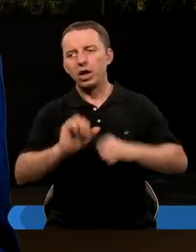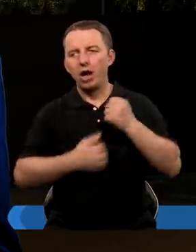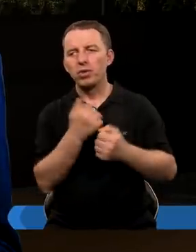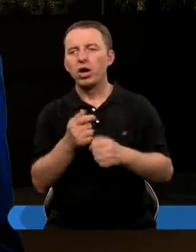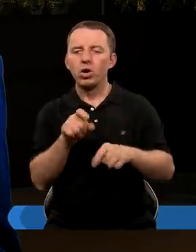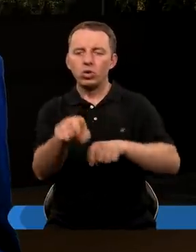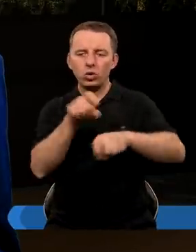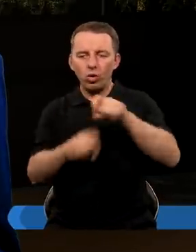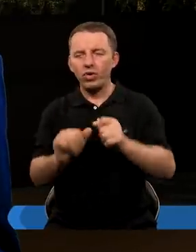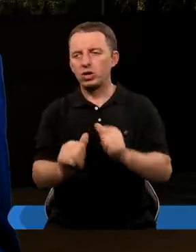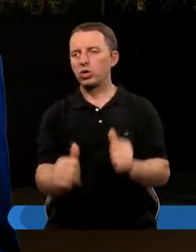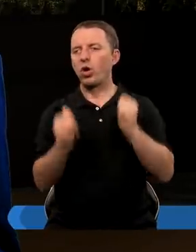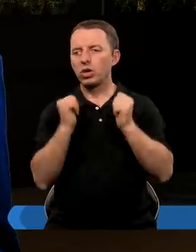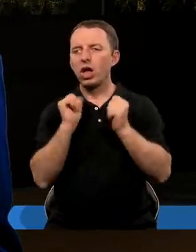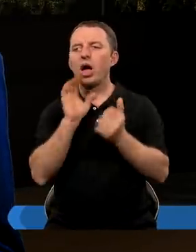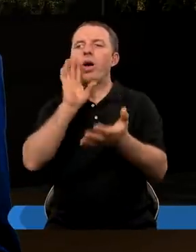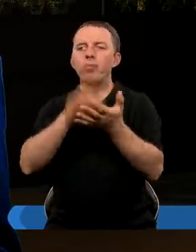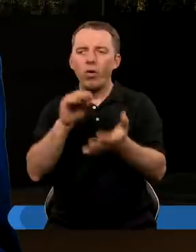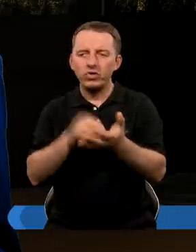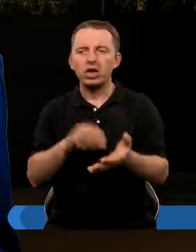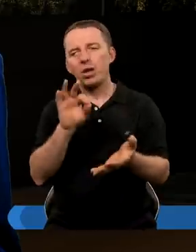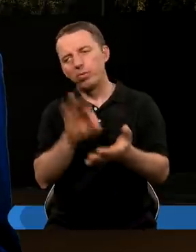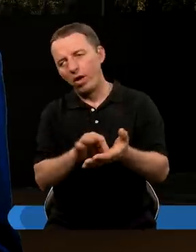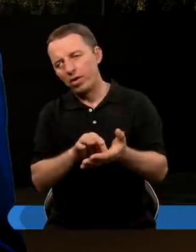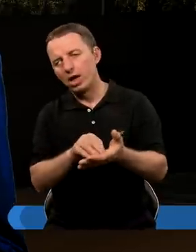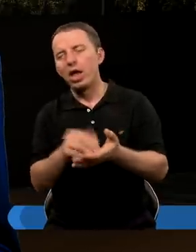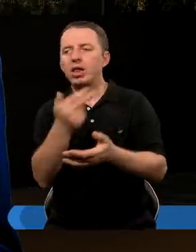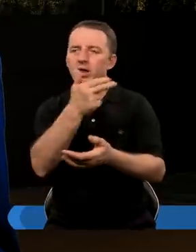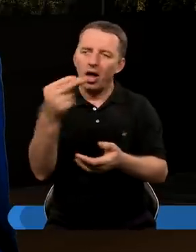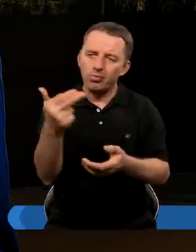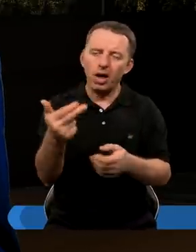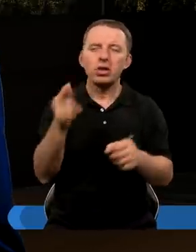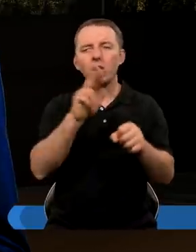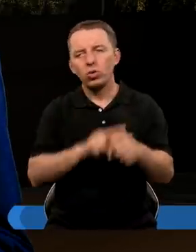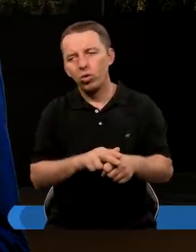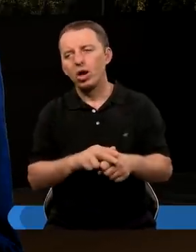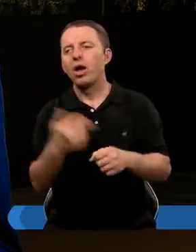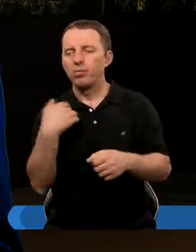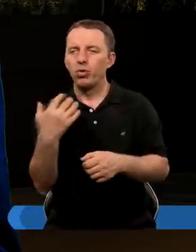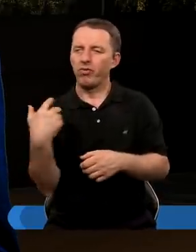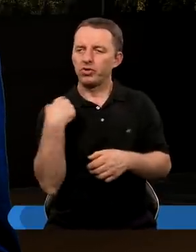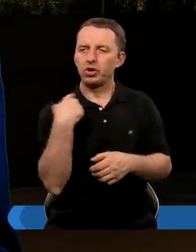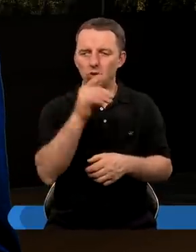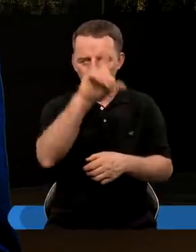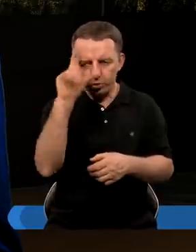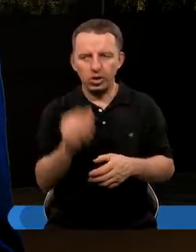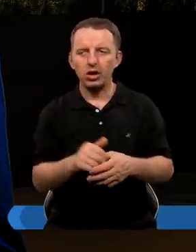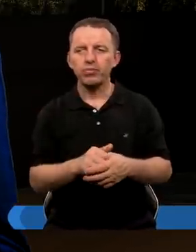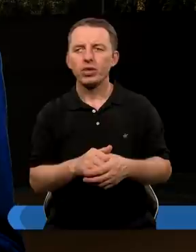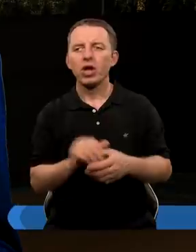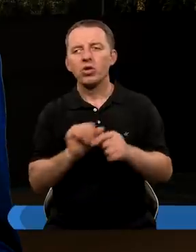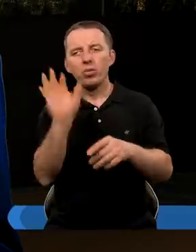czas, aby cofać się do tyłu i powtarzać też pewne schematy, które były w życiu ludzi,